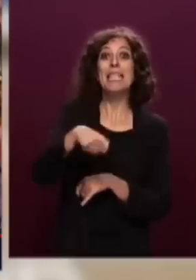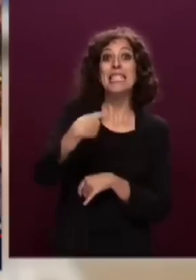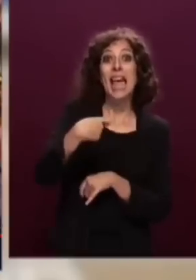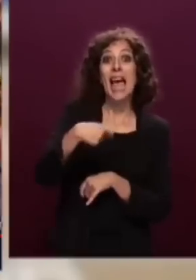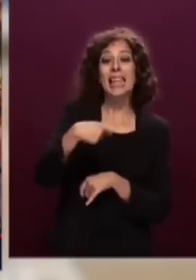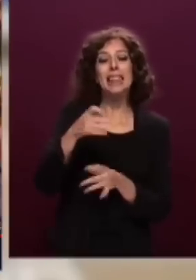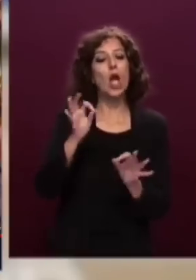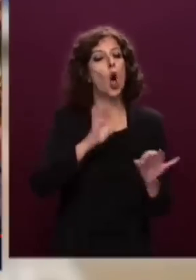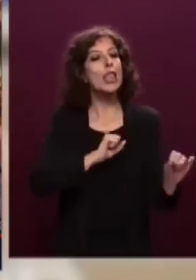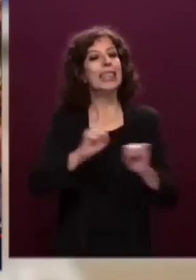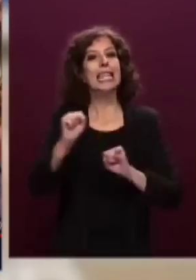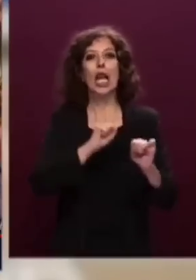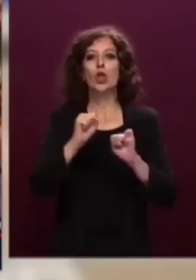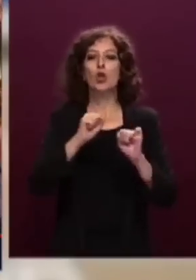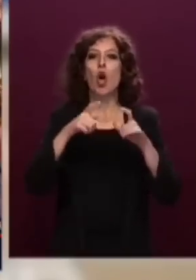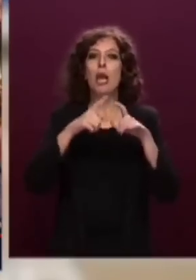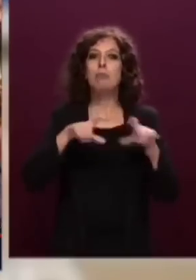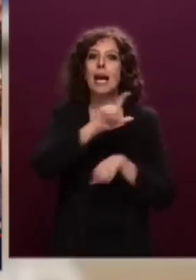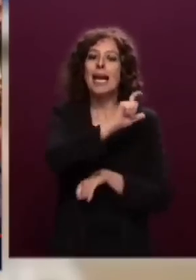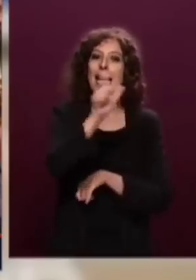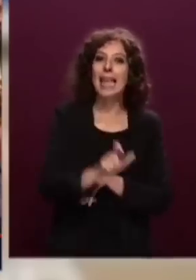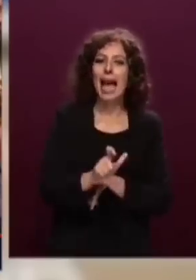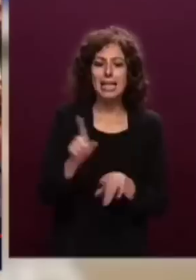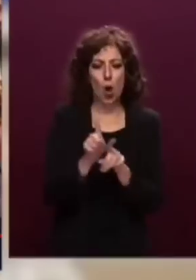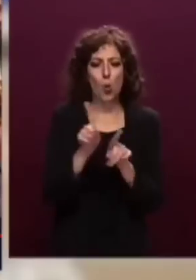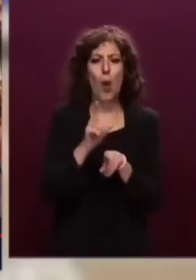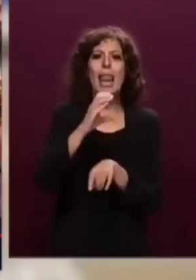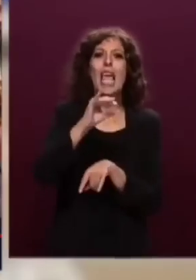come Ciampi, Dini, Draghi.